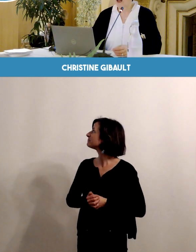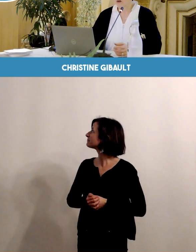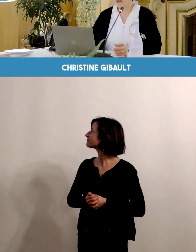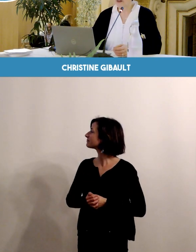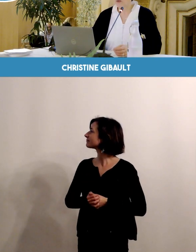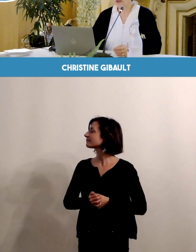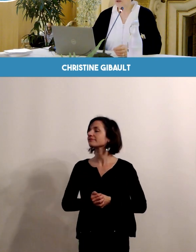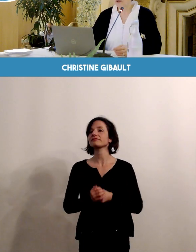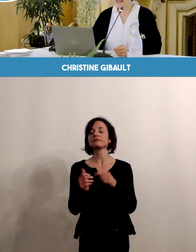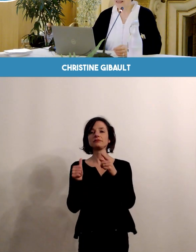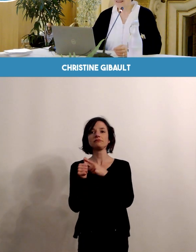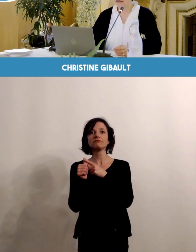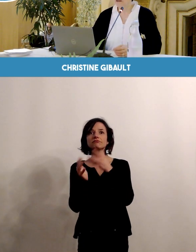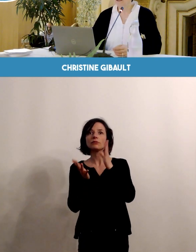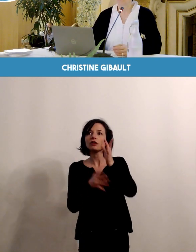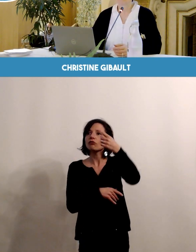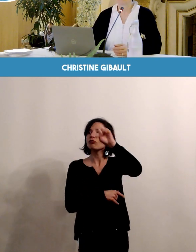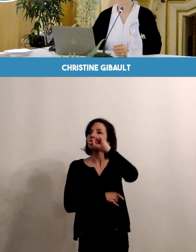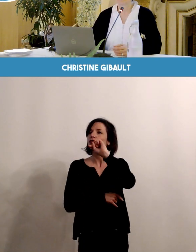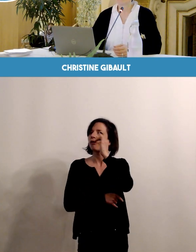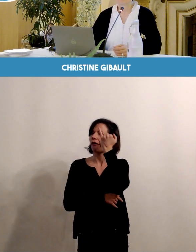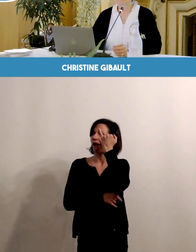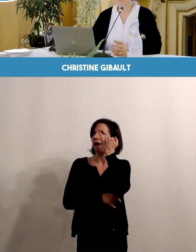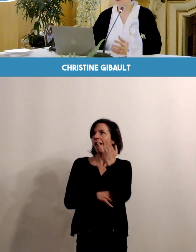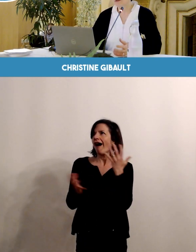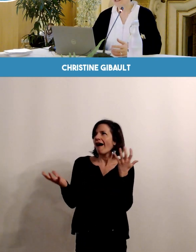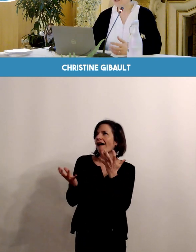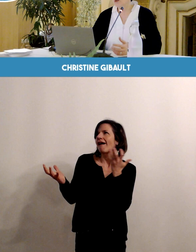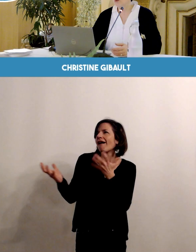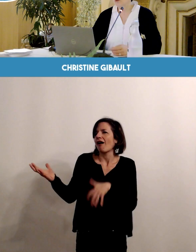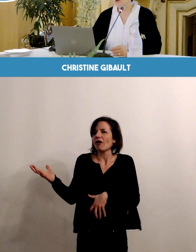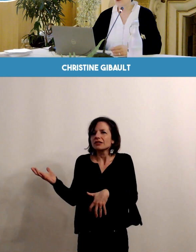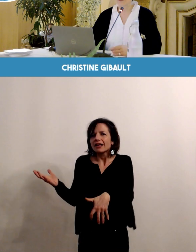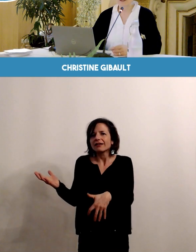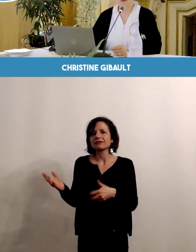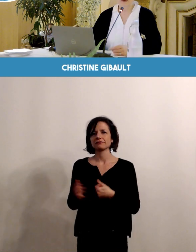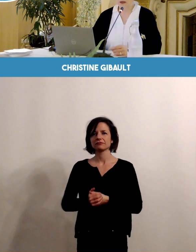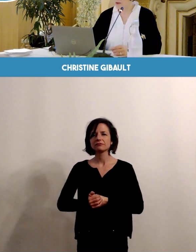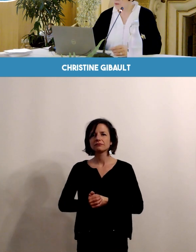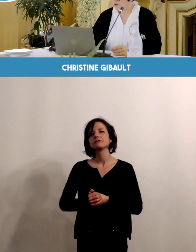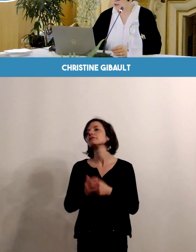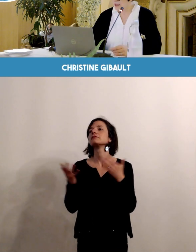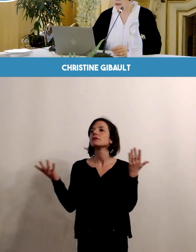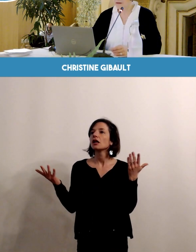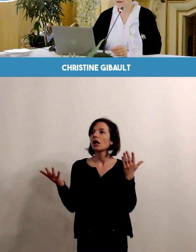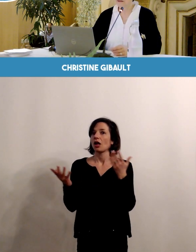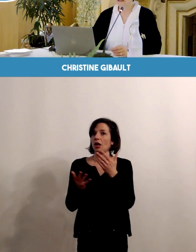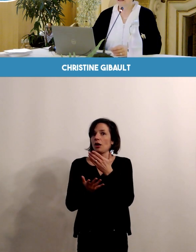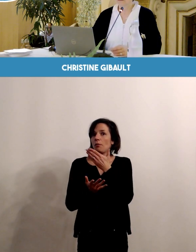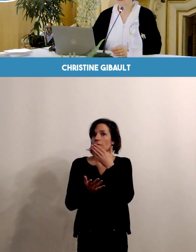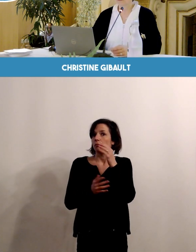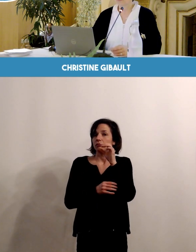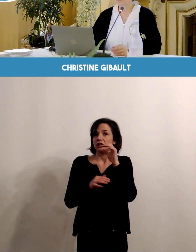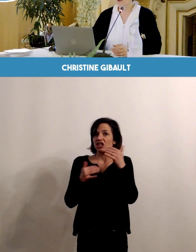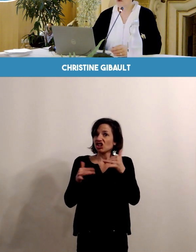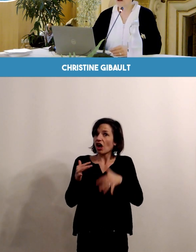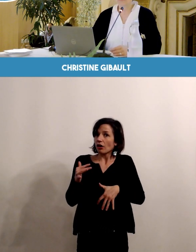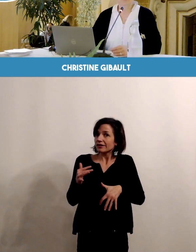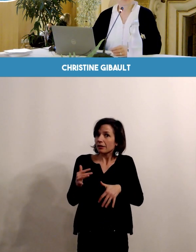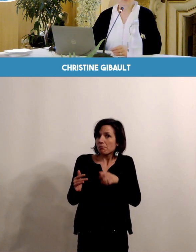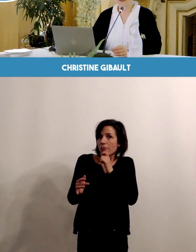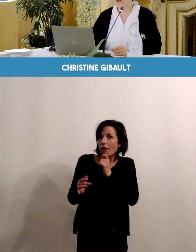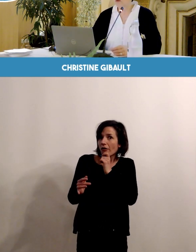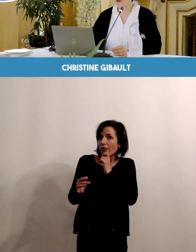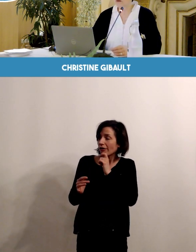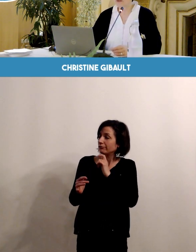Alors, vous avez un projet de grossesse. Je vous ai mis sollicité une consultation préconceptionnelle. Pourquoi